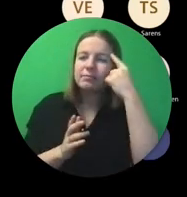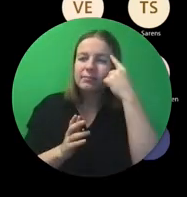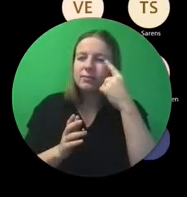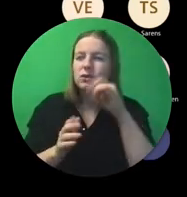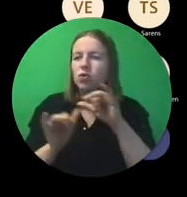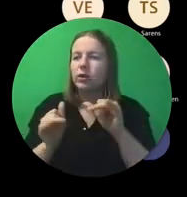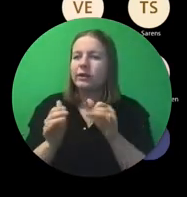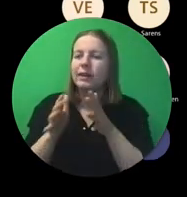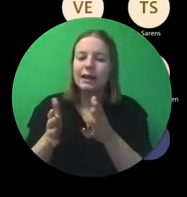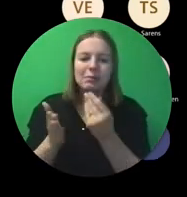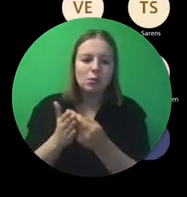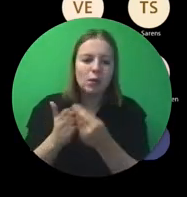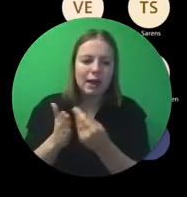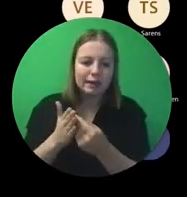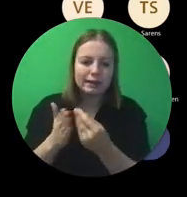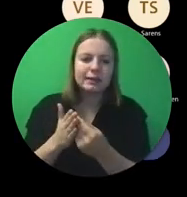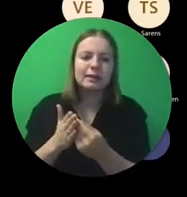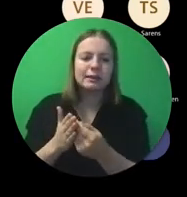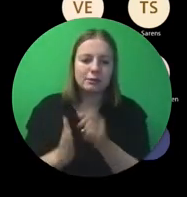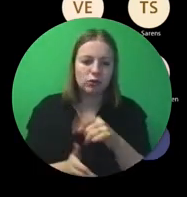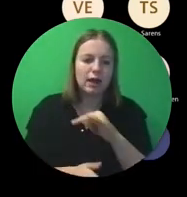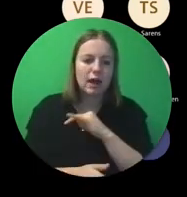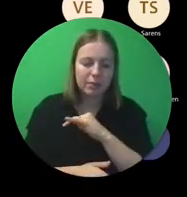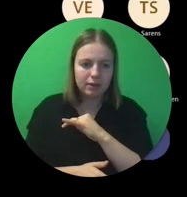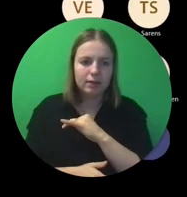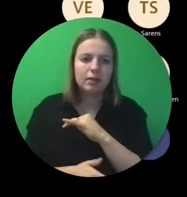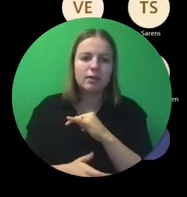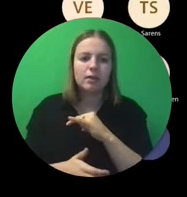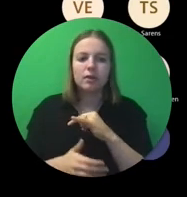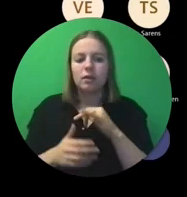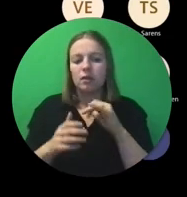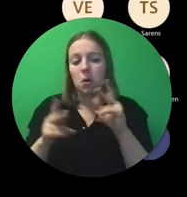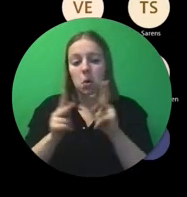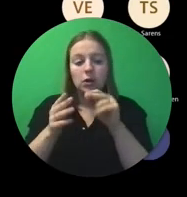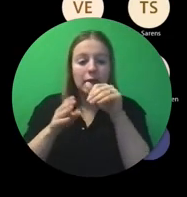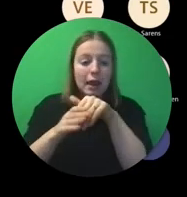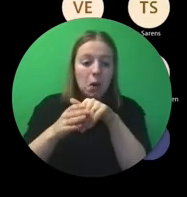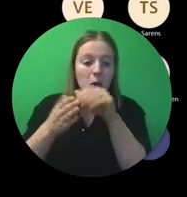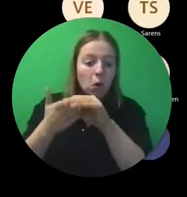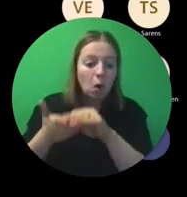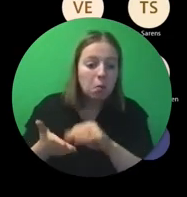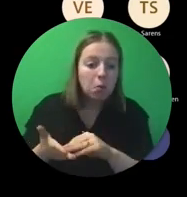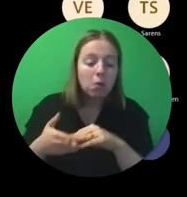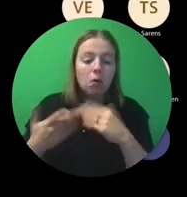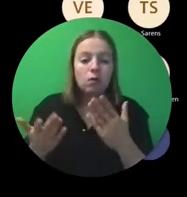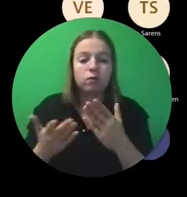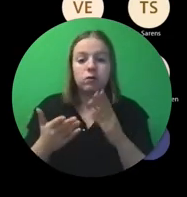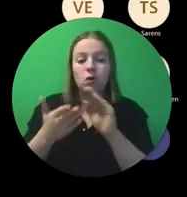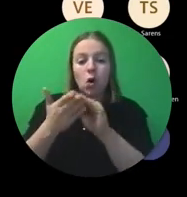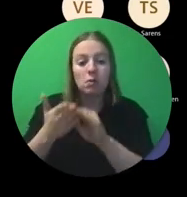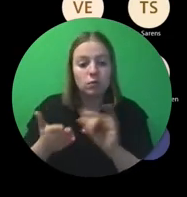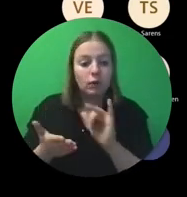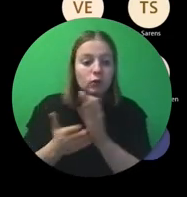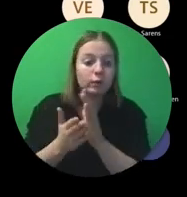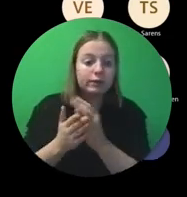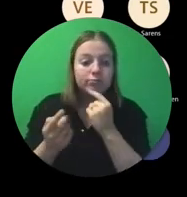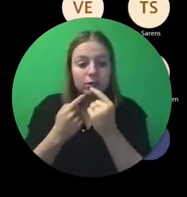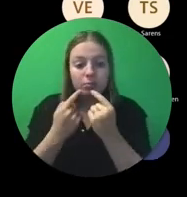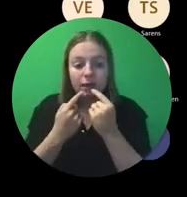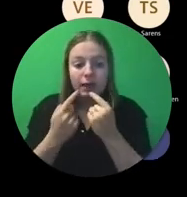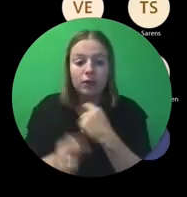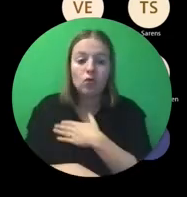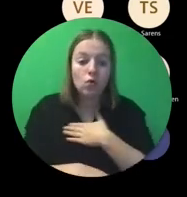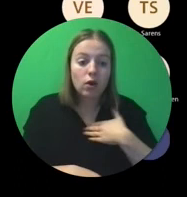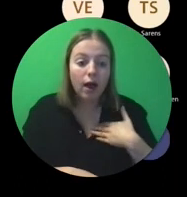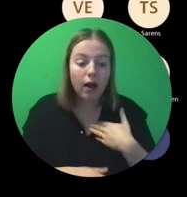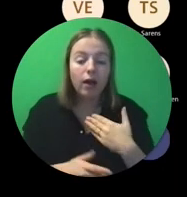voorzien kunnen worden door de workshop. Waarin dan eventueel een korte inhoud of zo staat, of kort staat opgelijst wat er net aan bod is gekomen, hoe